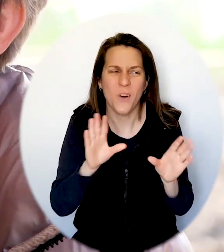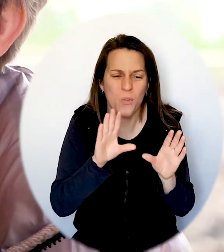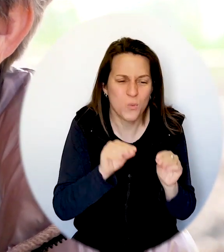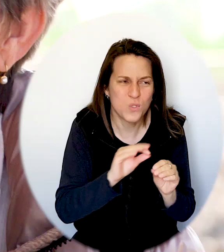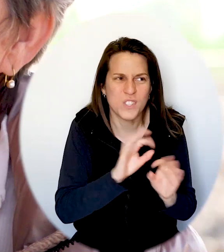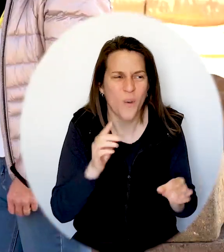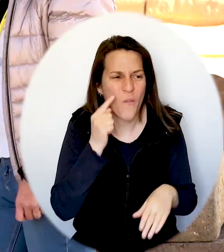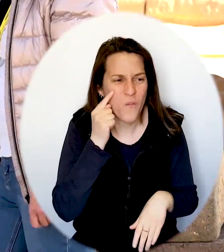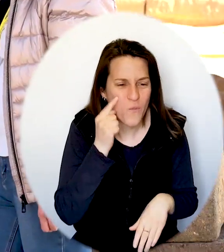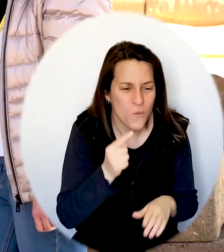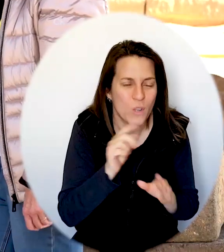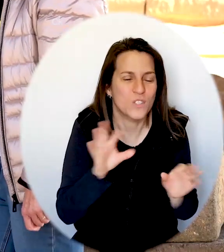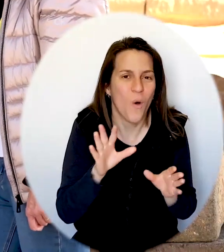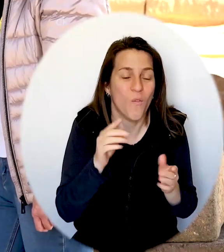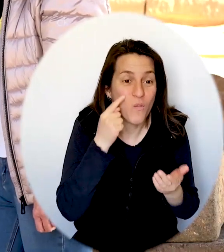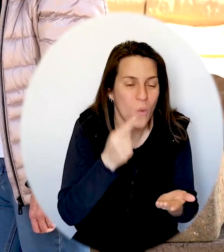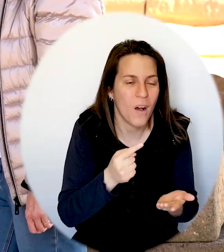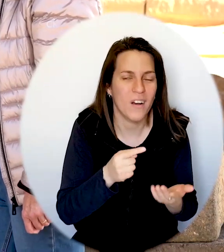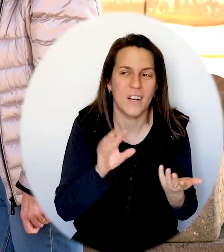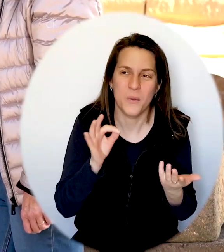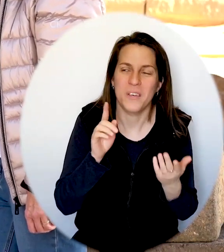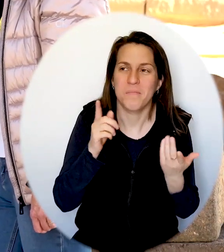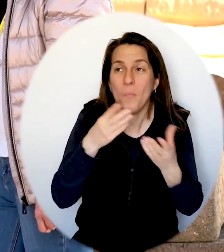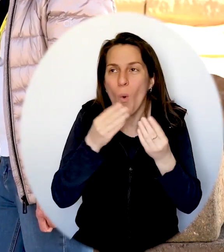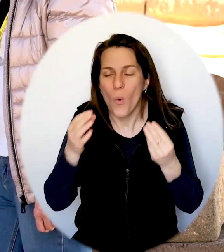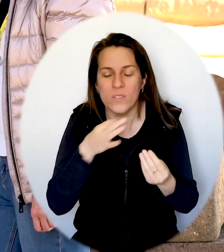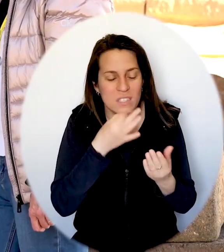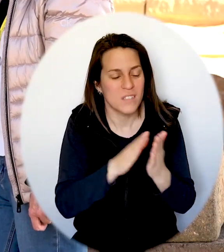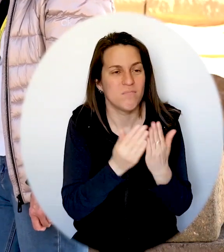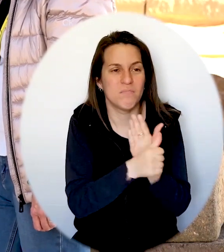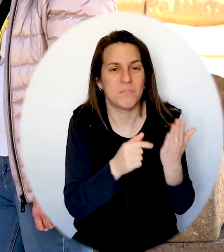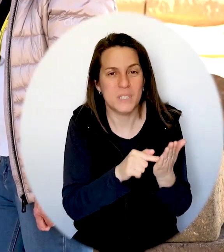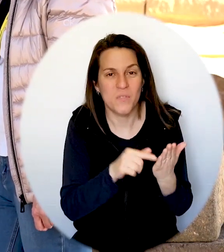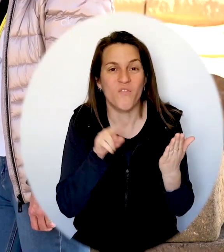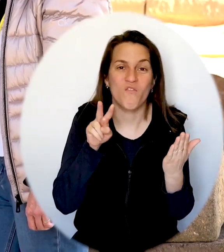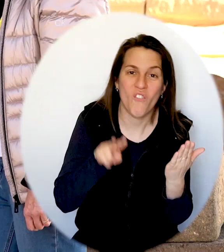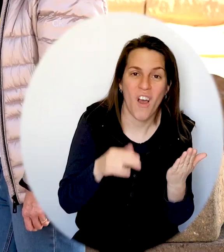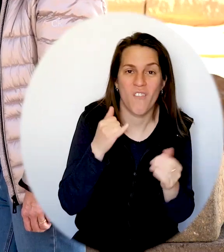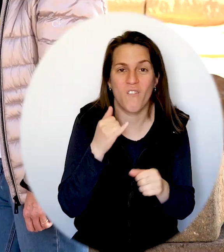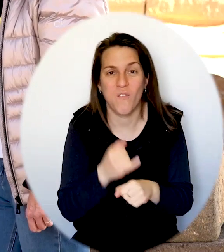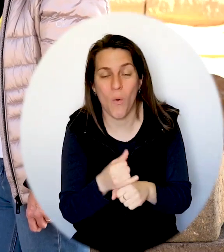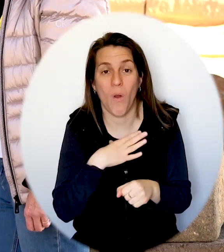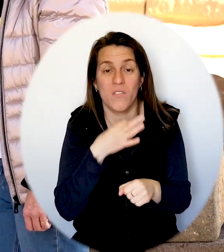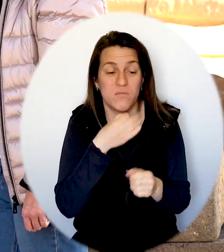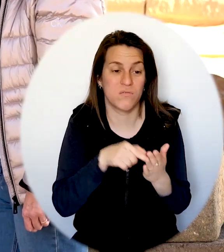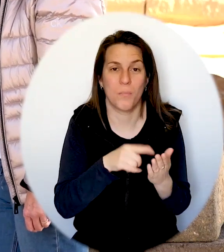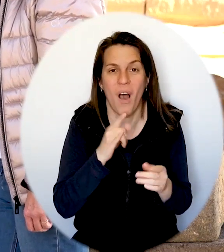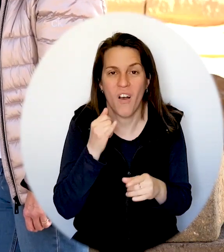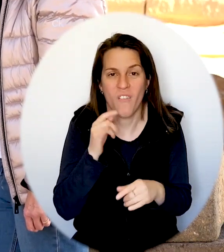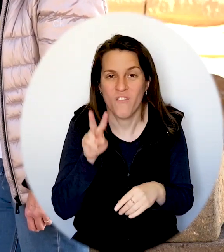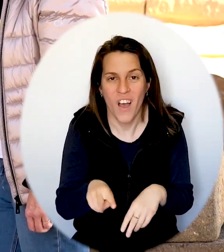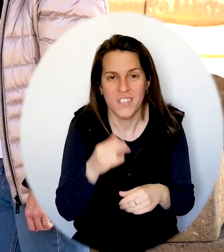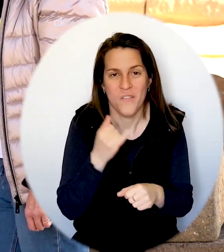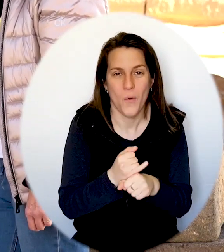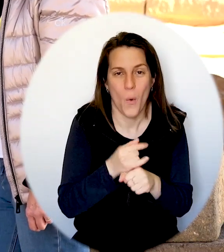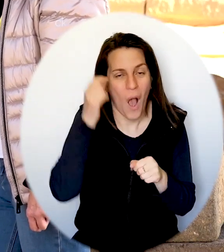mouvant de voir ça. Le truc,'est que la Bible est un livre aussi controversé par certains. Certains disent que c'est des histoires, c'est des fables, ce n pas